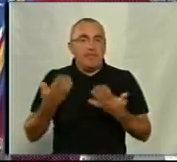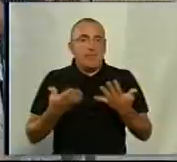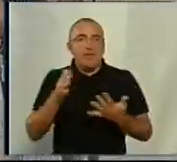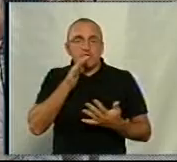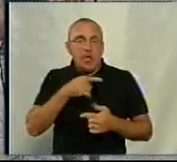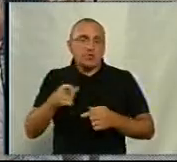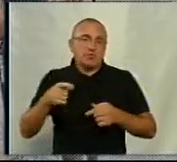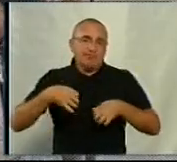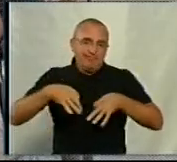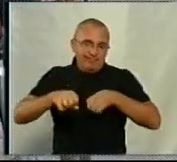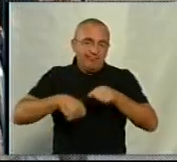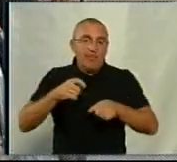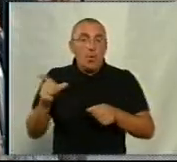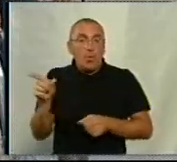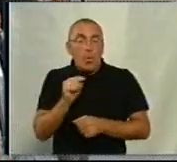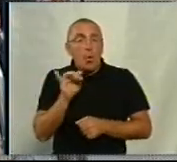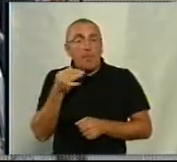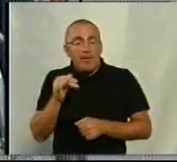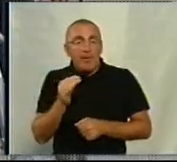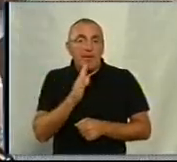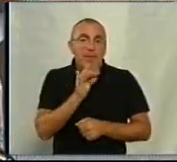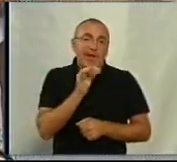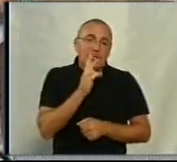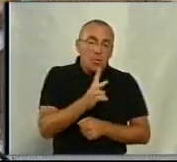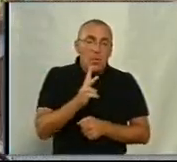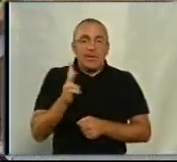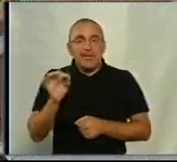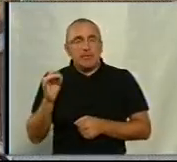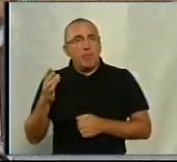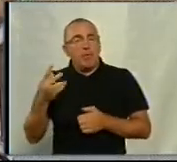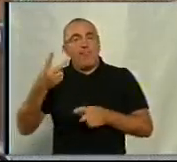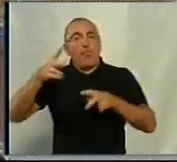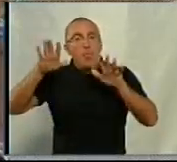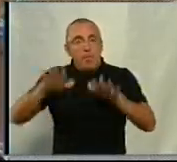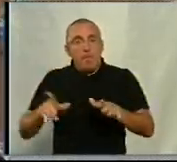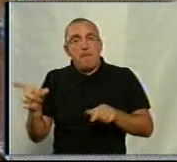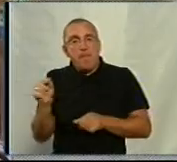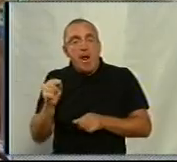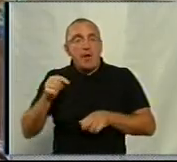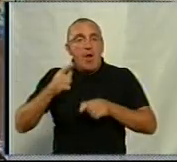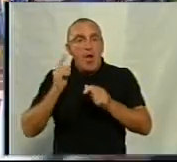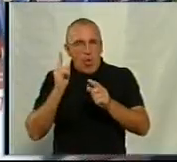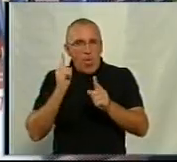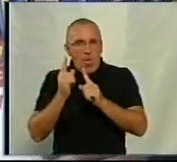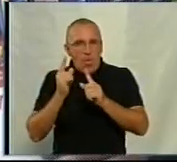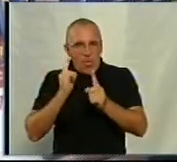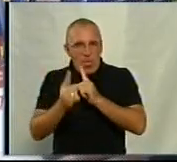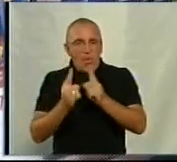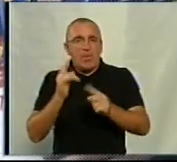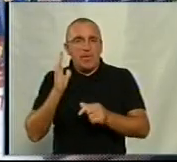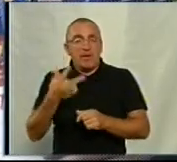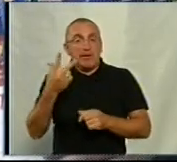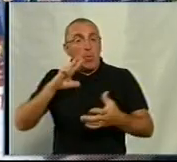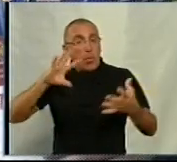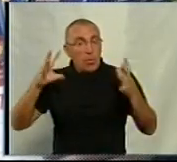У юнаків дует з Кропивницького Володимир Микитюк та Євген Тесцов посіли друге місце у парні гонці і перше за результатами